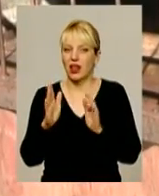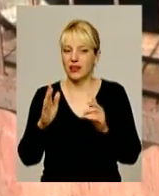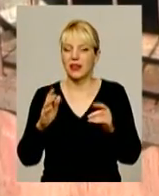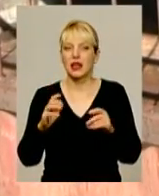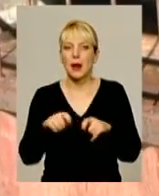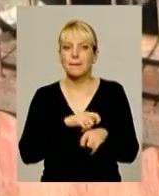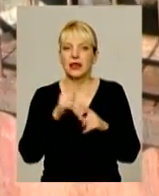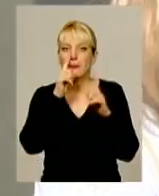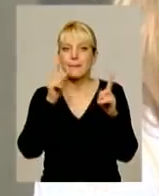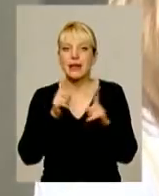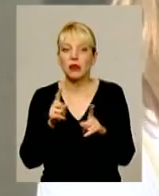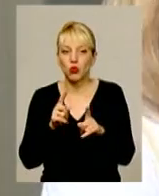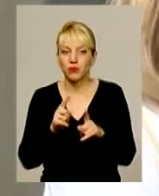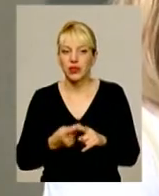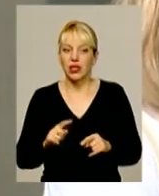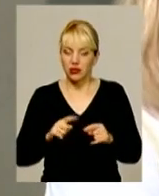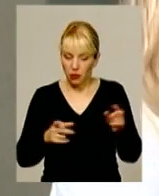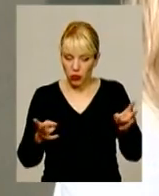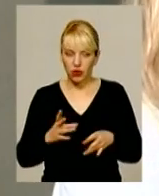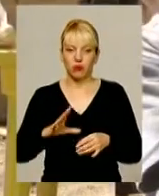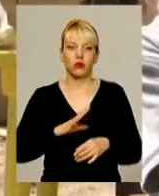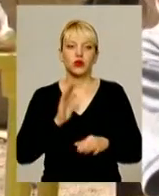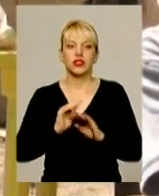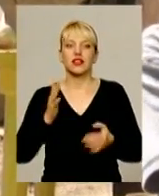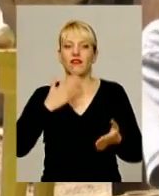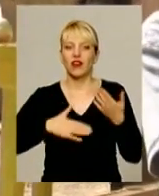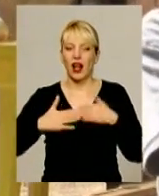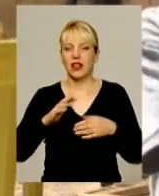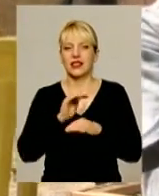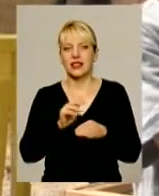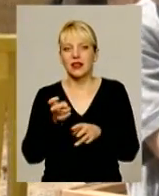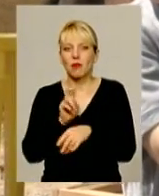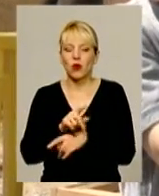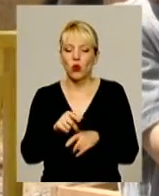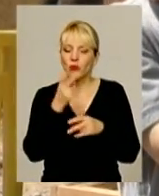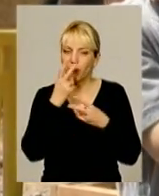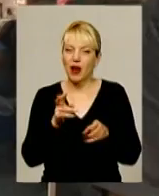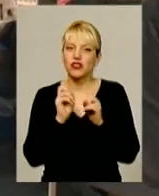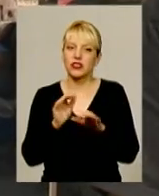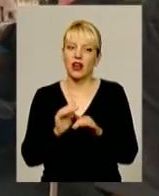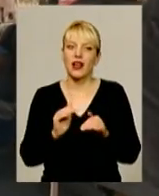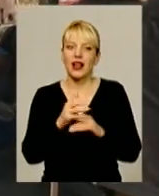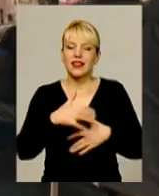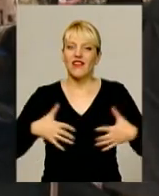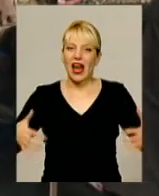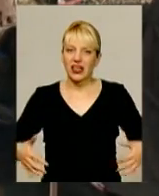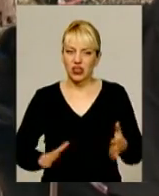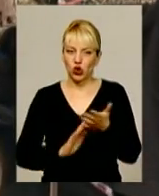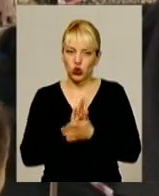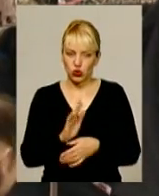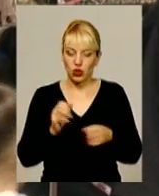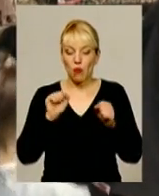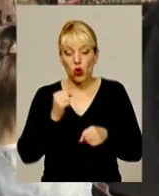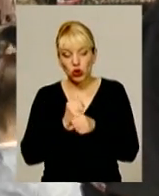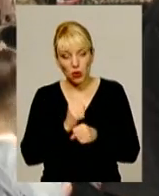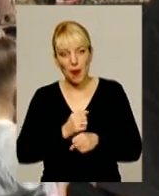Парк, звичайно, повинен бути, тому що дітям це в радість. Вони приходять сюди, вони бачать, як тварини ростуть. Можна зробити, як і приватний заклад,